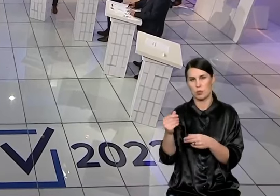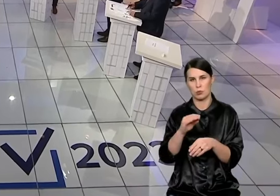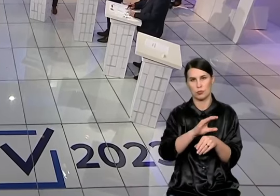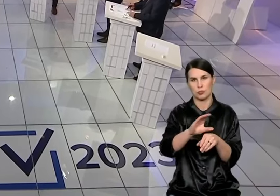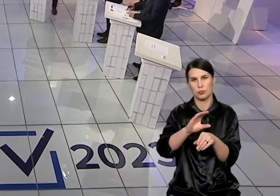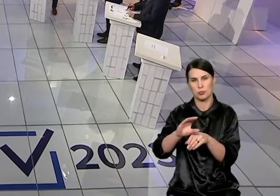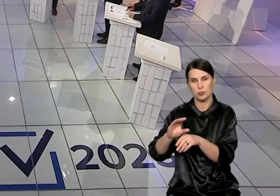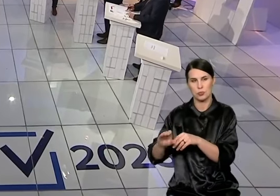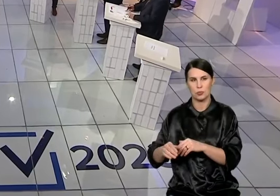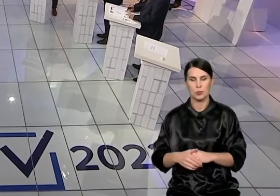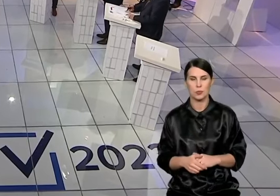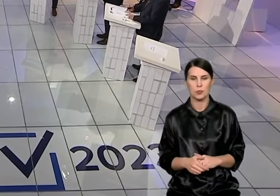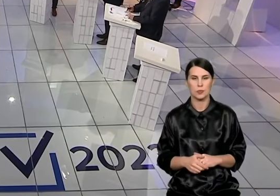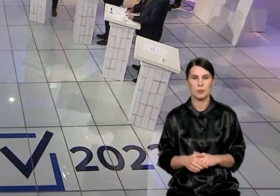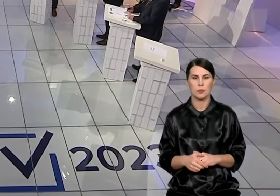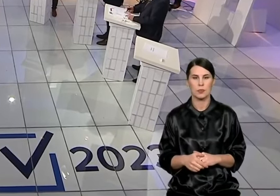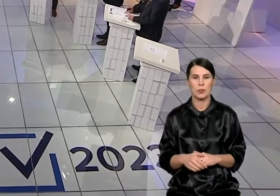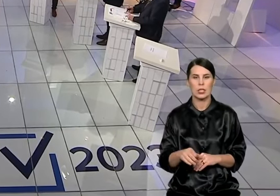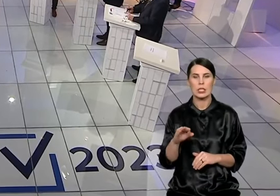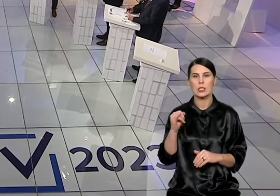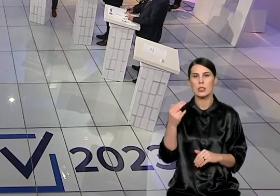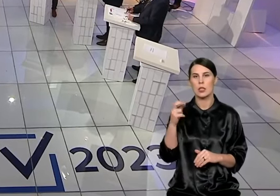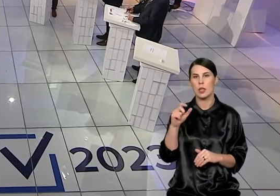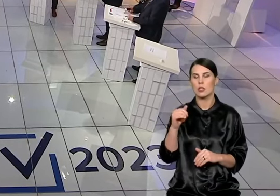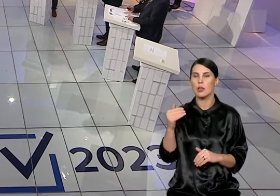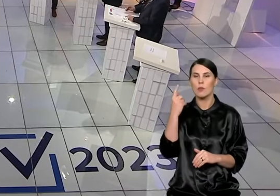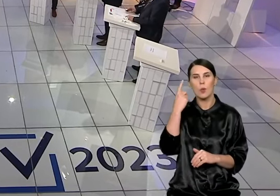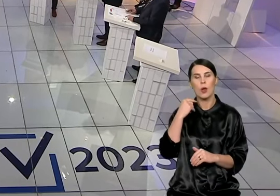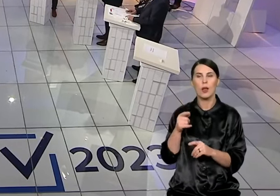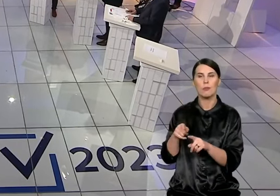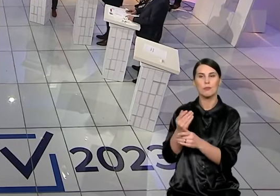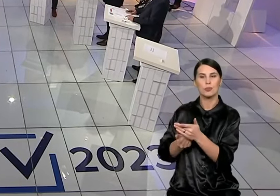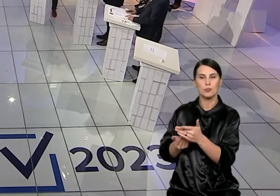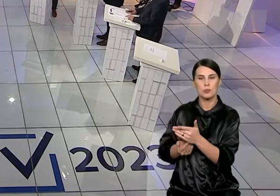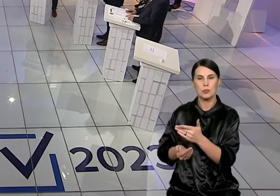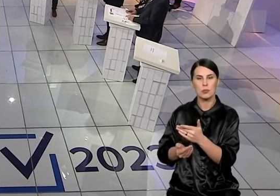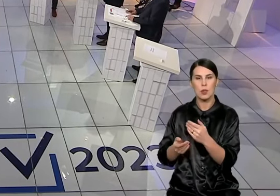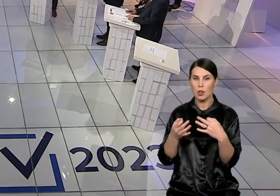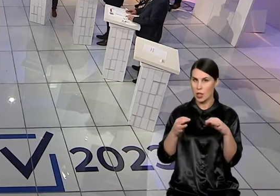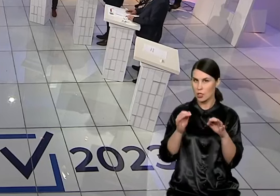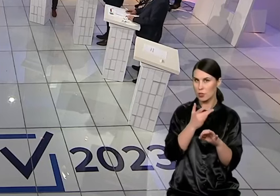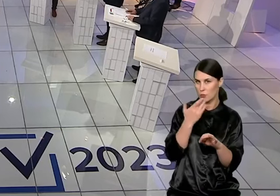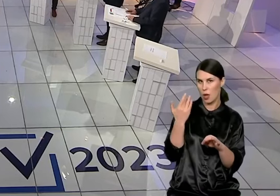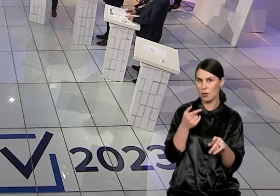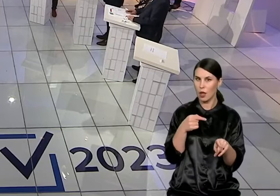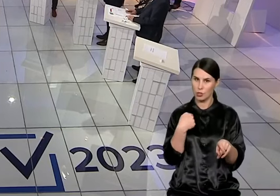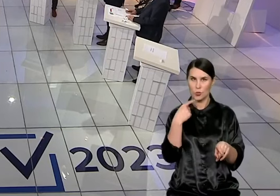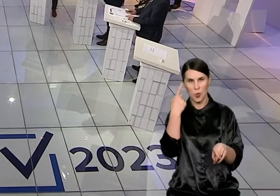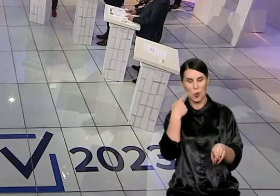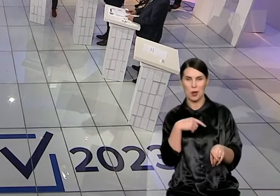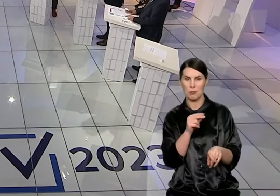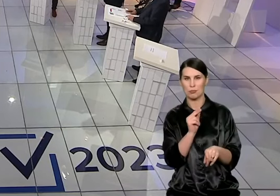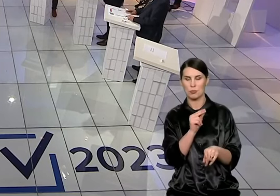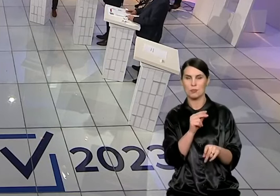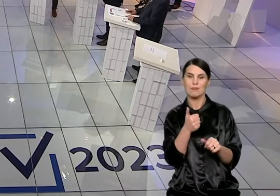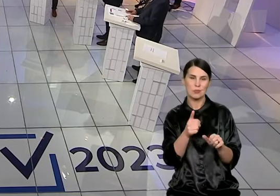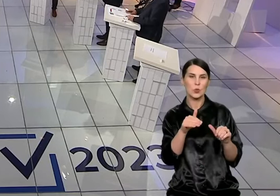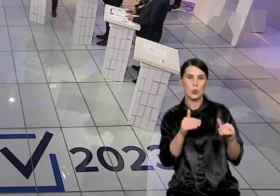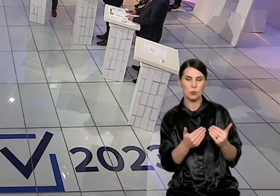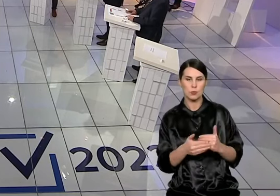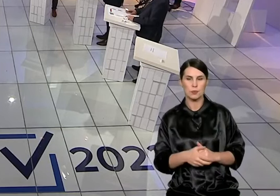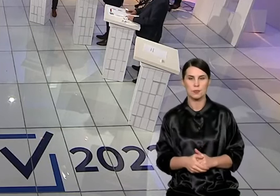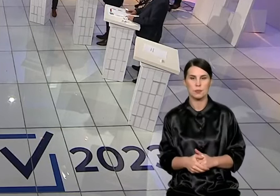replikuotar. Aš į Vytauto Sinucos. Tai vėliau tada ponus. Na, jis Laisės partiją paminėjo, tai aš norėčiau suregoti. Gerai, tada trumpai. Tai